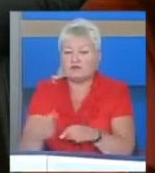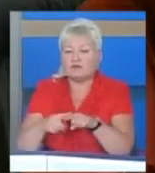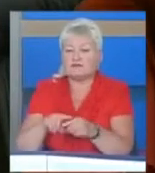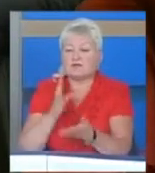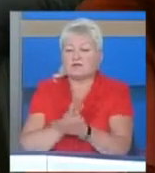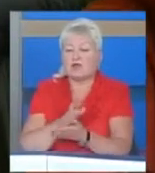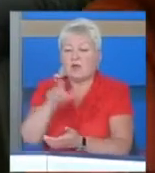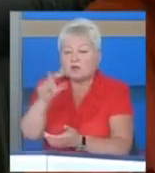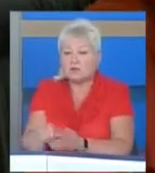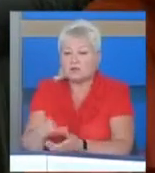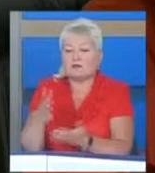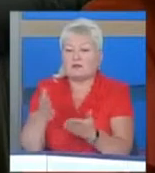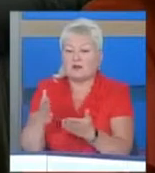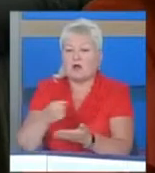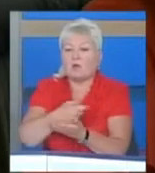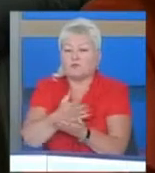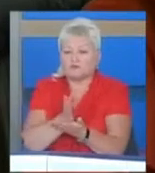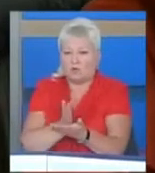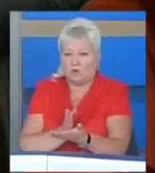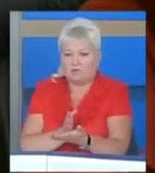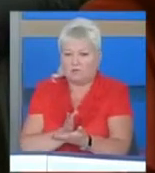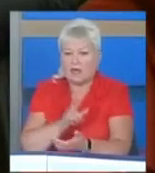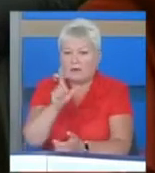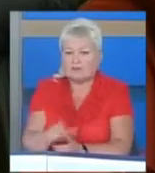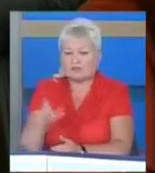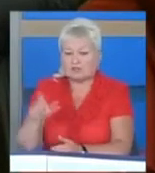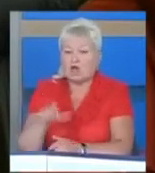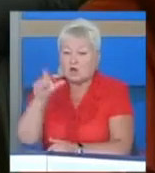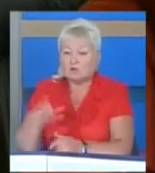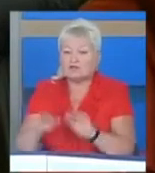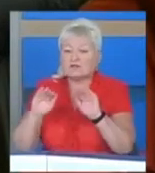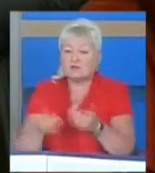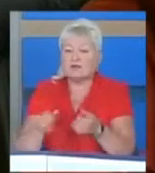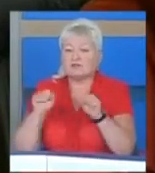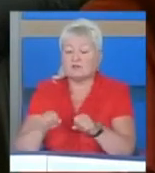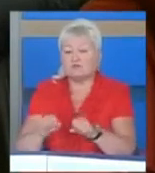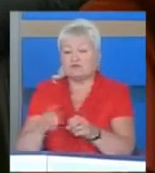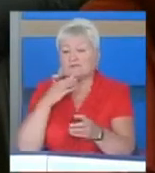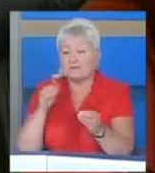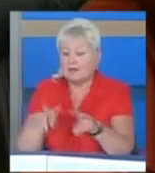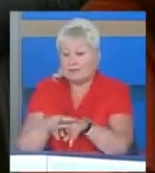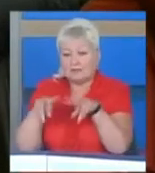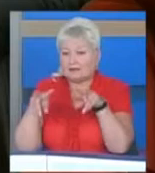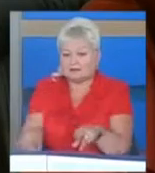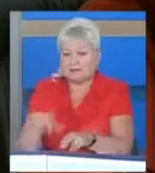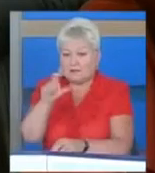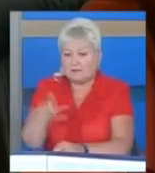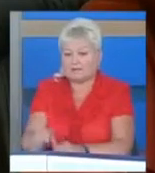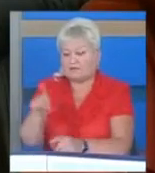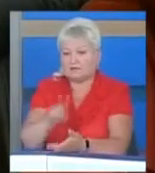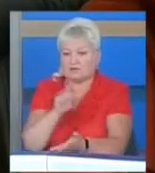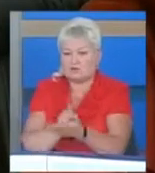обслуговує пасажирів. Тобто, людина з обмеженими можливостями, який самий пасажир, і, в принципі, водій зобов'язаний